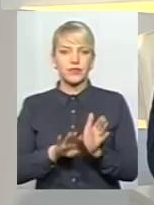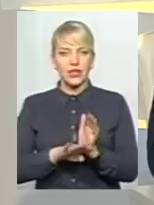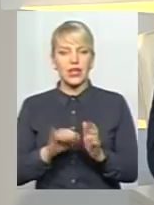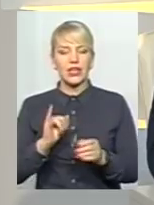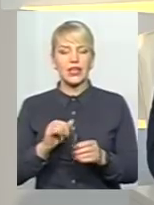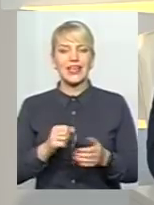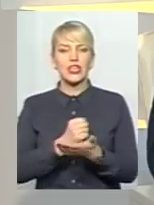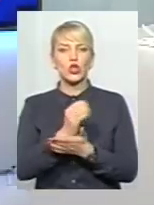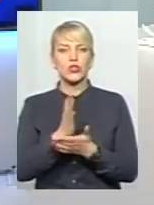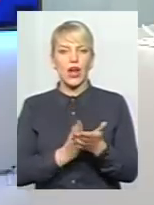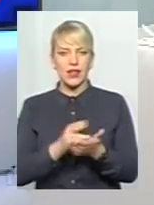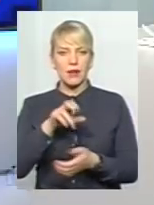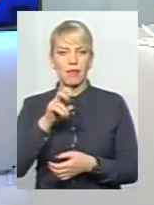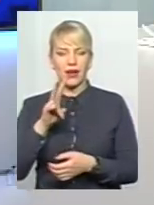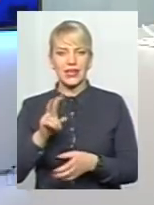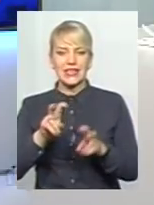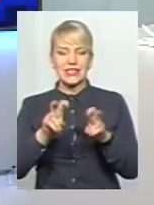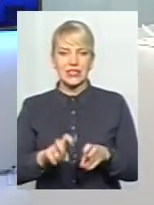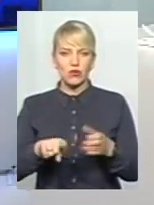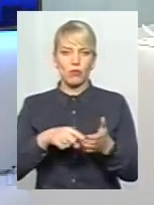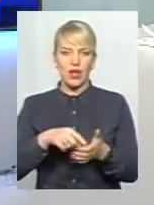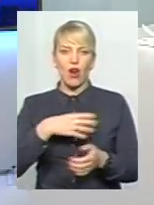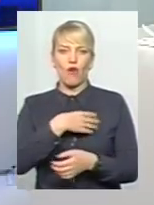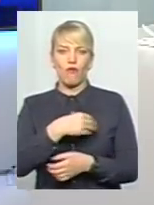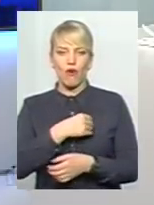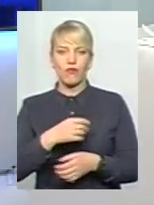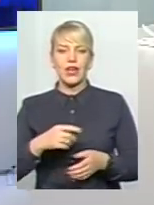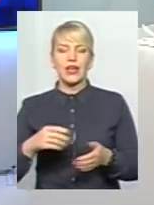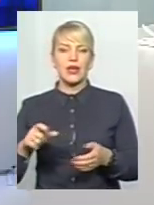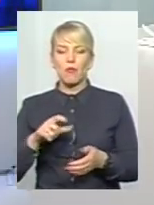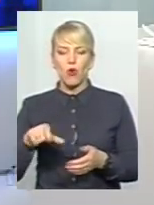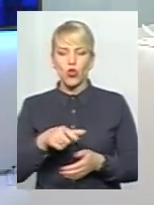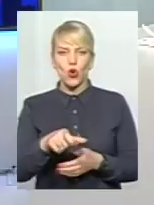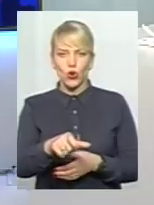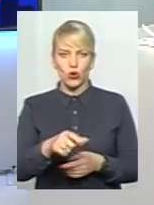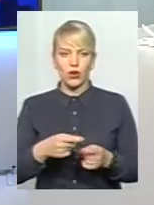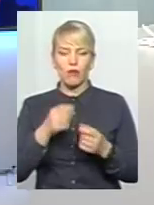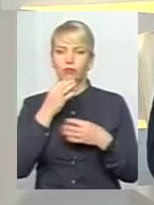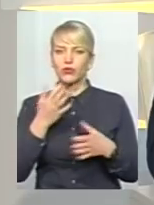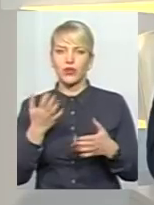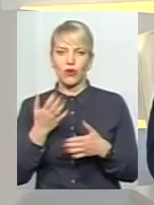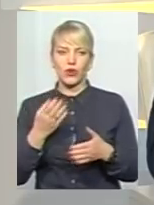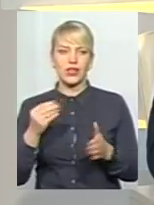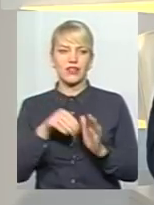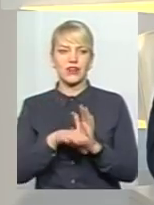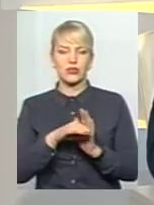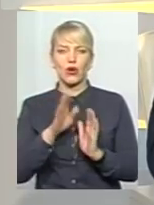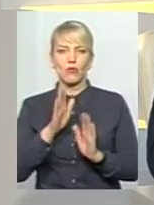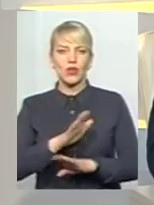індустріальний парк, сівши в Львові, приїхавши по наших прекрасних дорогах, будь-якому інвестору буде не в радість.